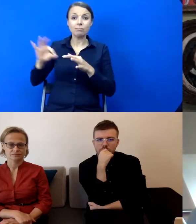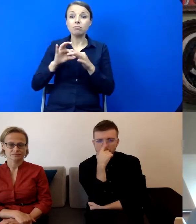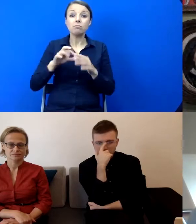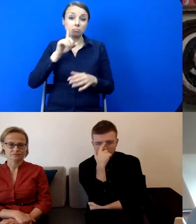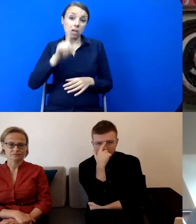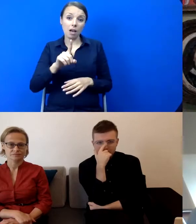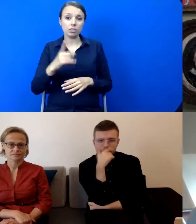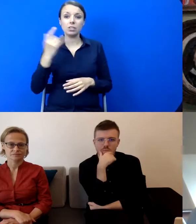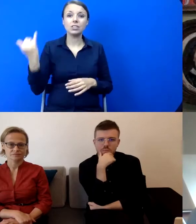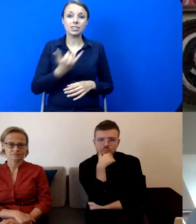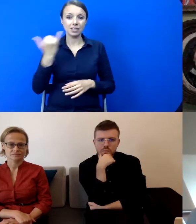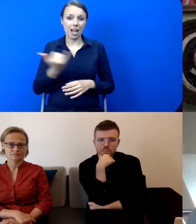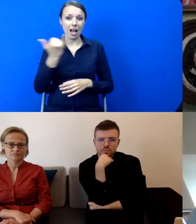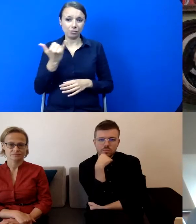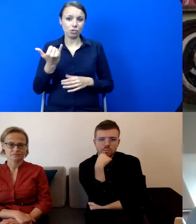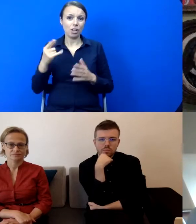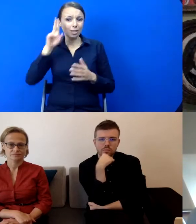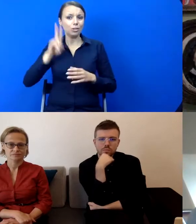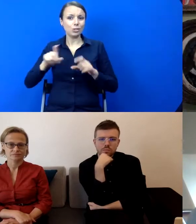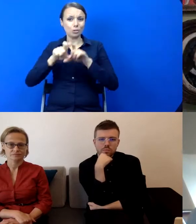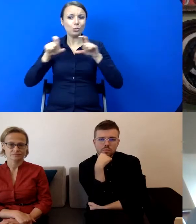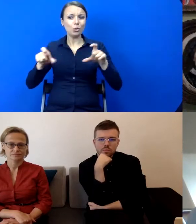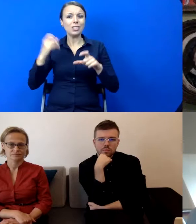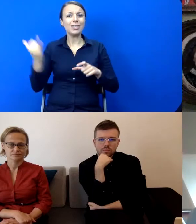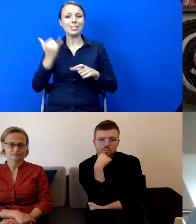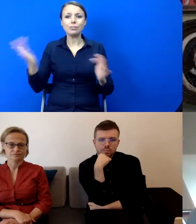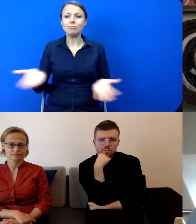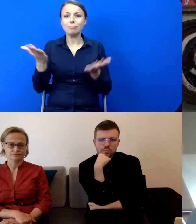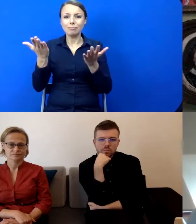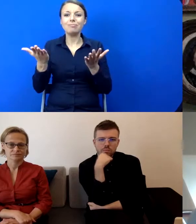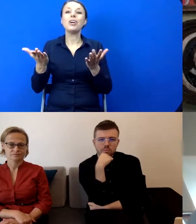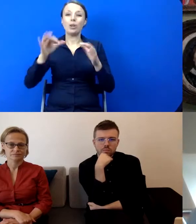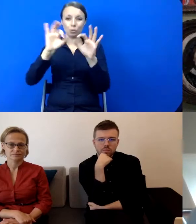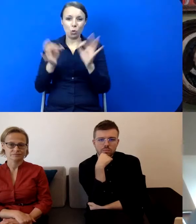zajmowaliśmy się sztuką współczesną, tylko oczywiście ta sztuka się zmieniała i zmienia nadal.